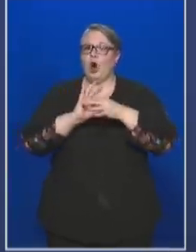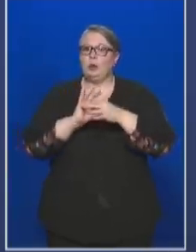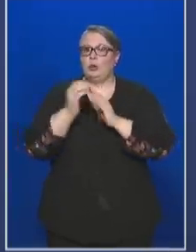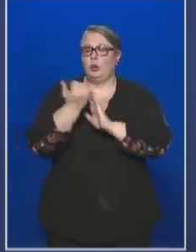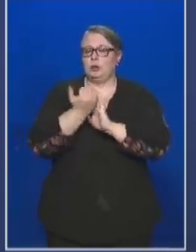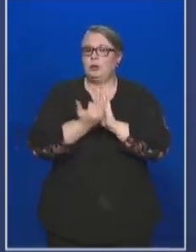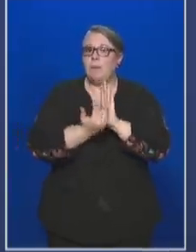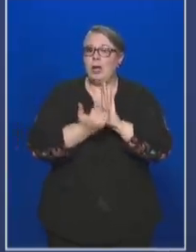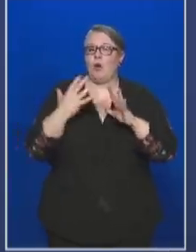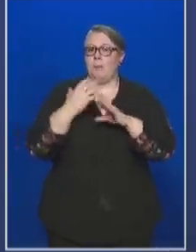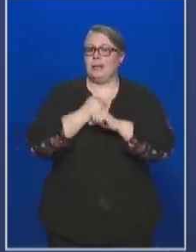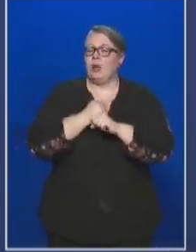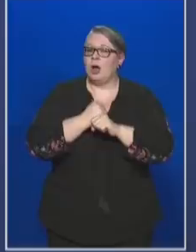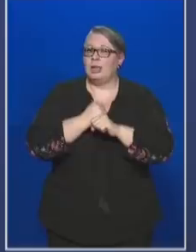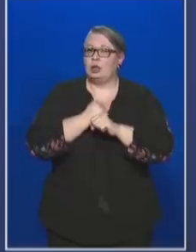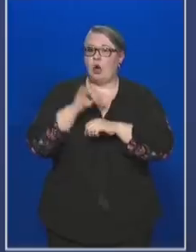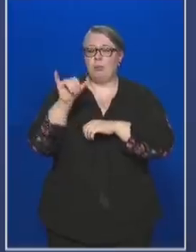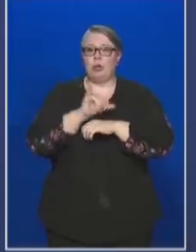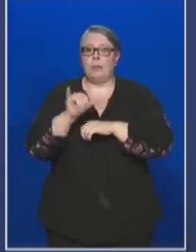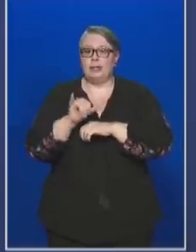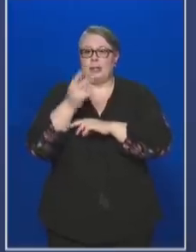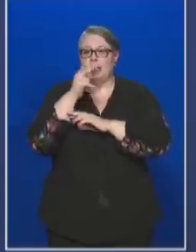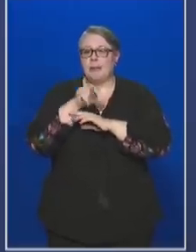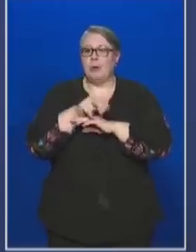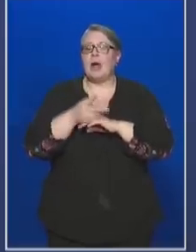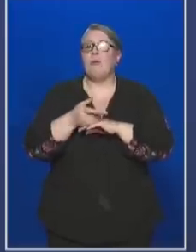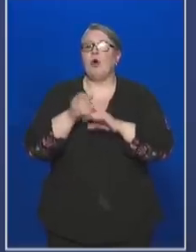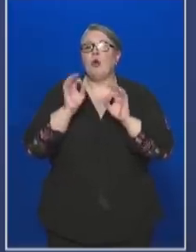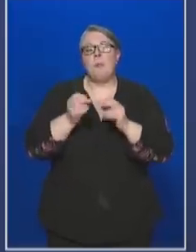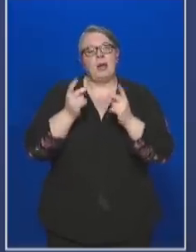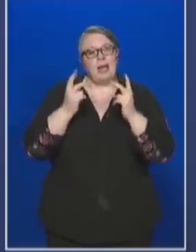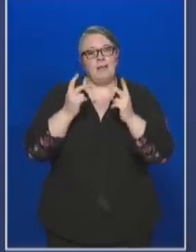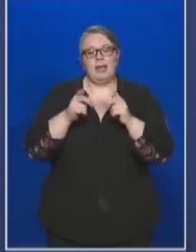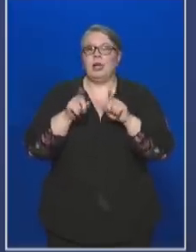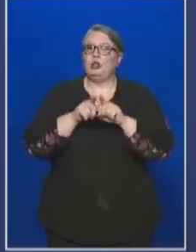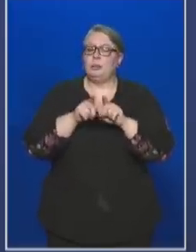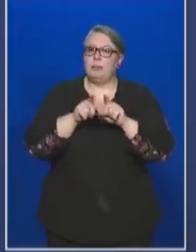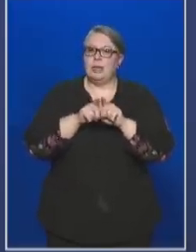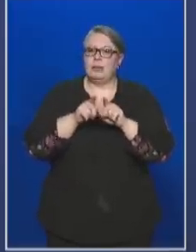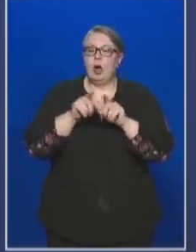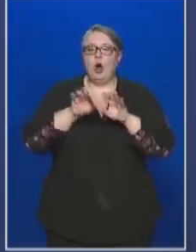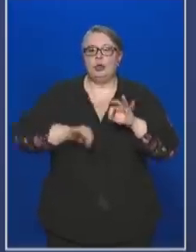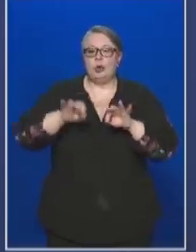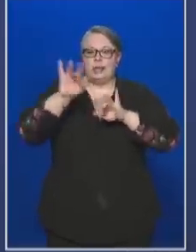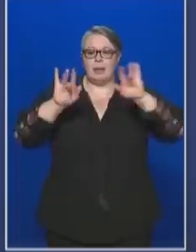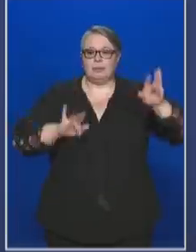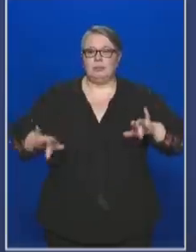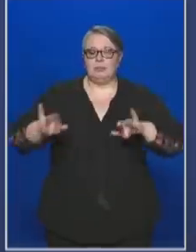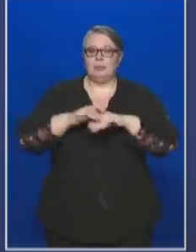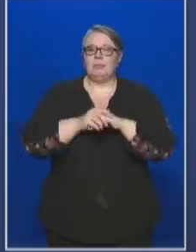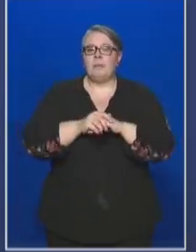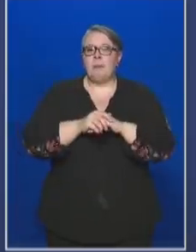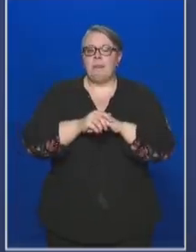szabályok betartása az a Budapest tekintetében jobban érvényesült, mint az ország más területeim.